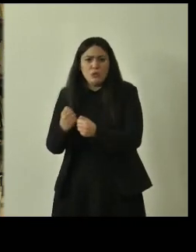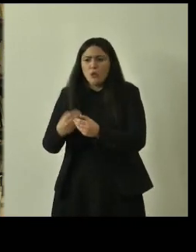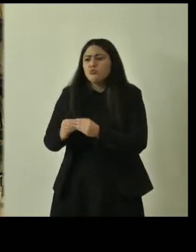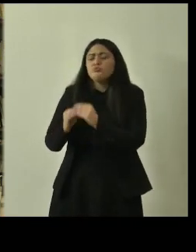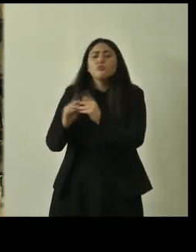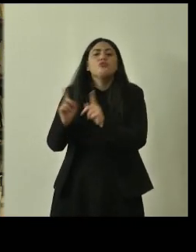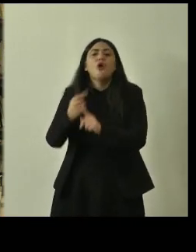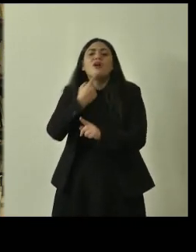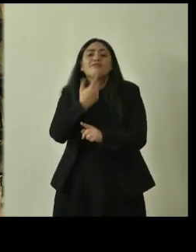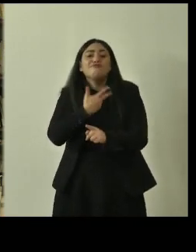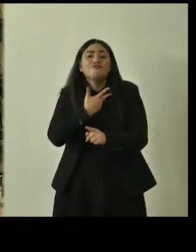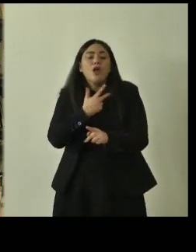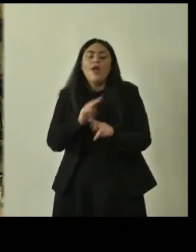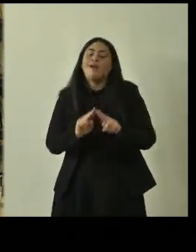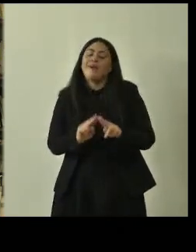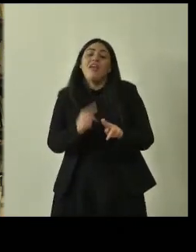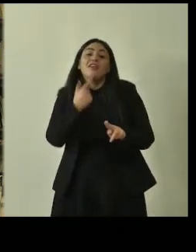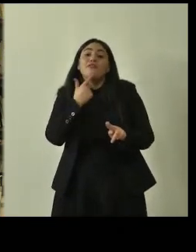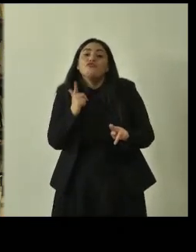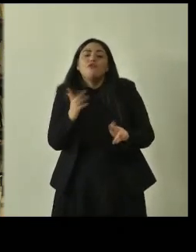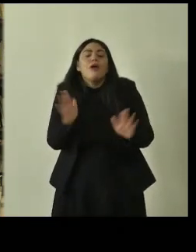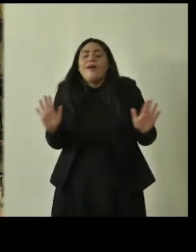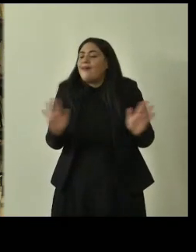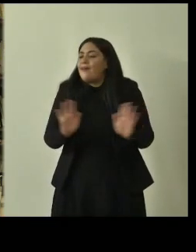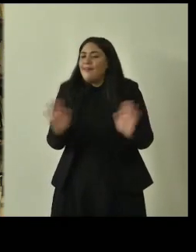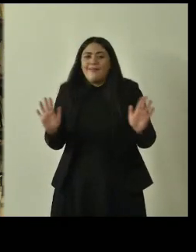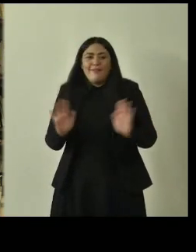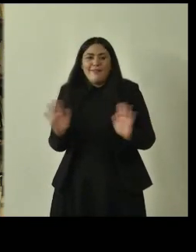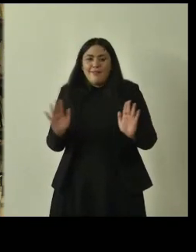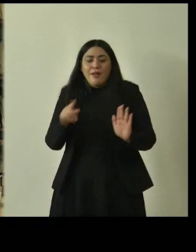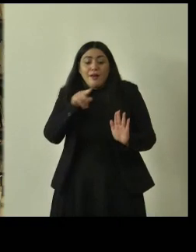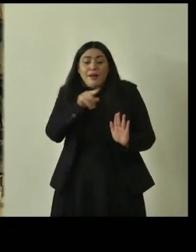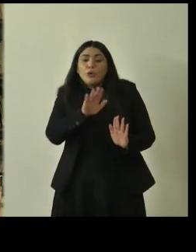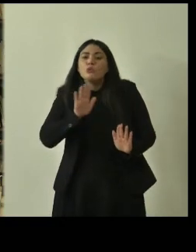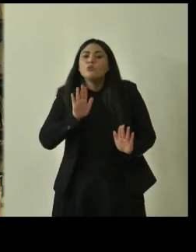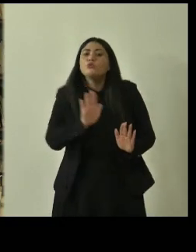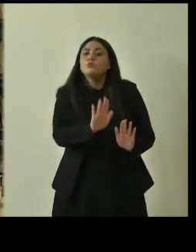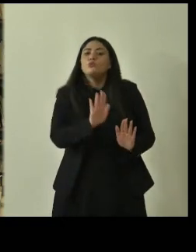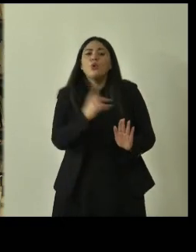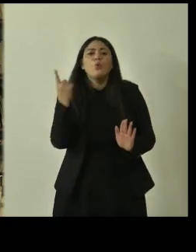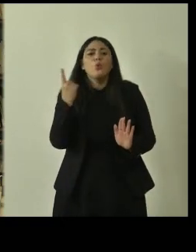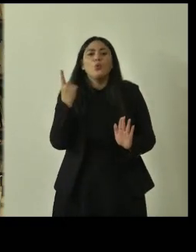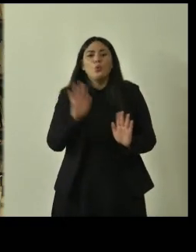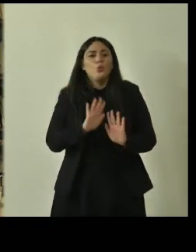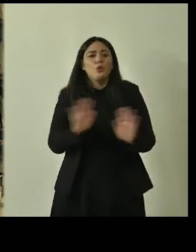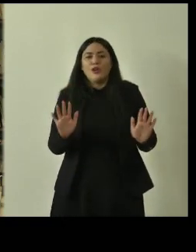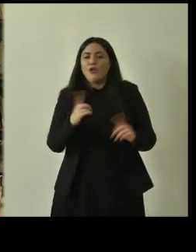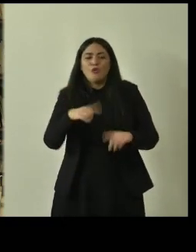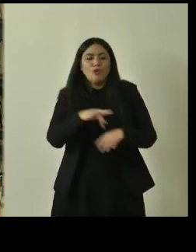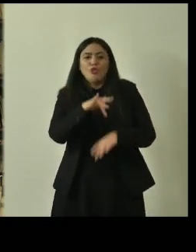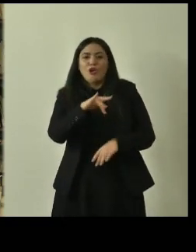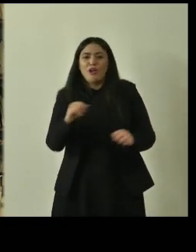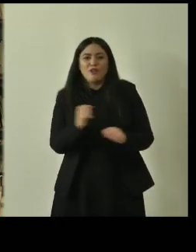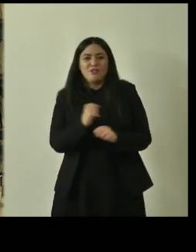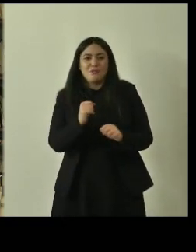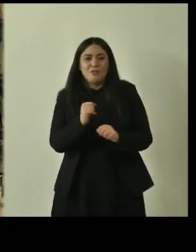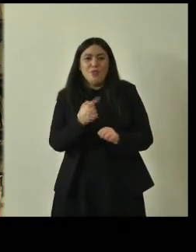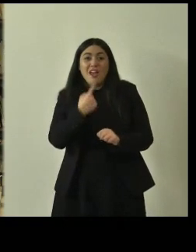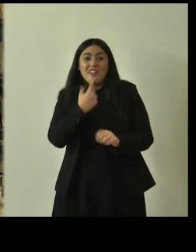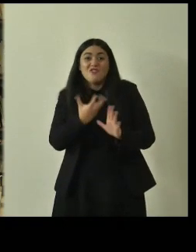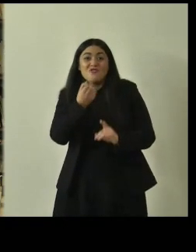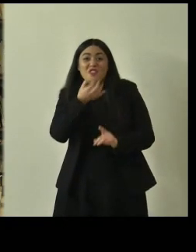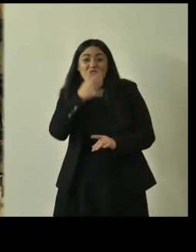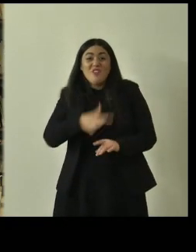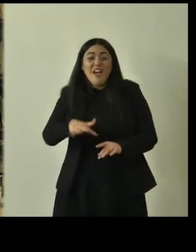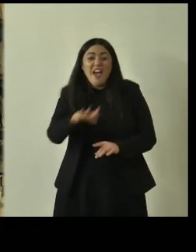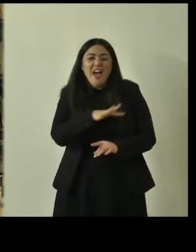se lo tiene e chi non ce l'ha non ce l'ha quindi sono pezzi che bisogna tenerli da conto fortunati chi ce l'ha nel proprio